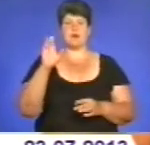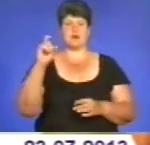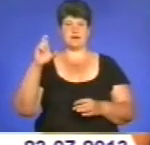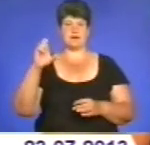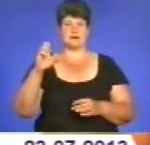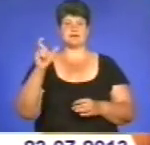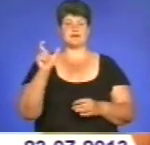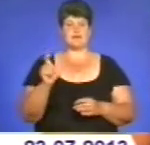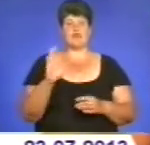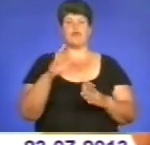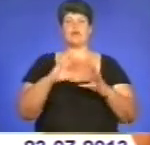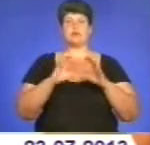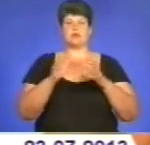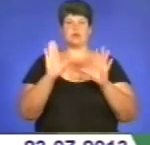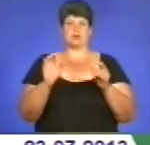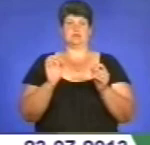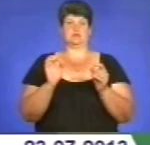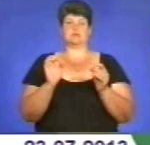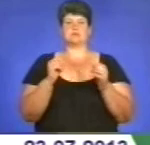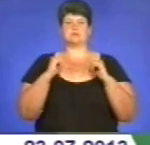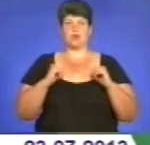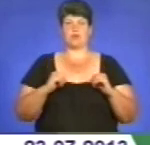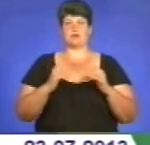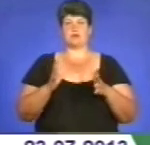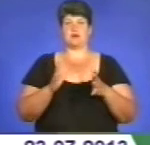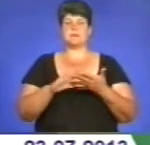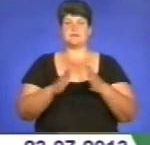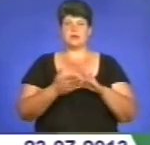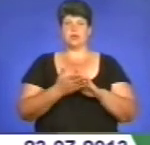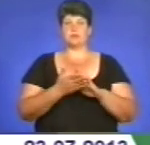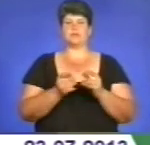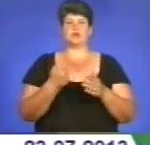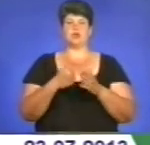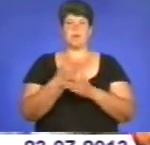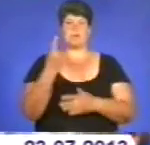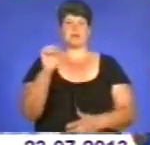спокійна і надіжна обстановка. Саміт ОБСЄ триватиме до 1 серпня.